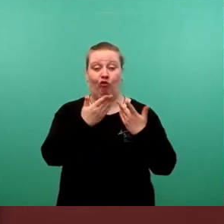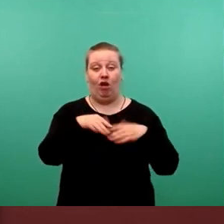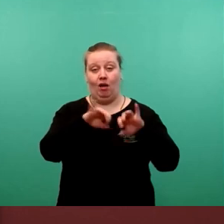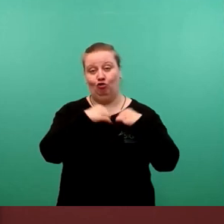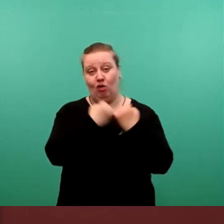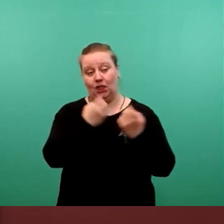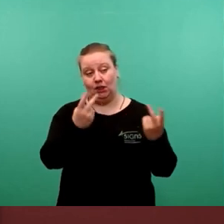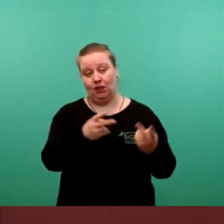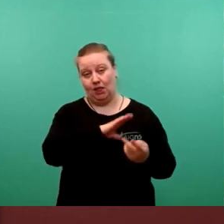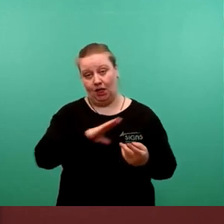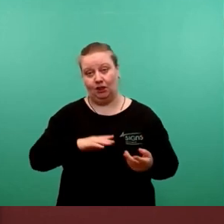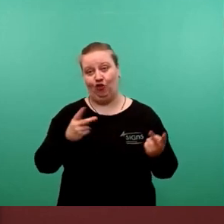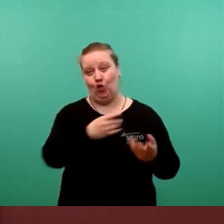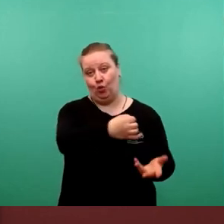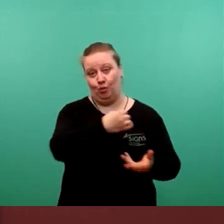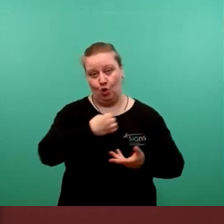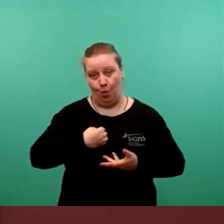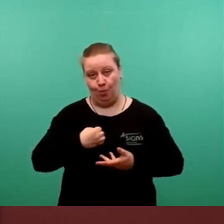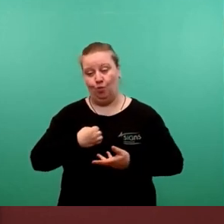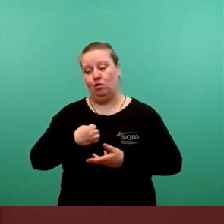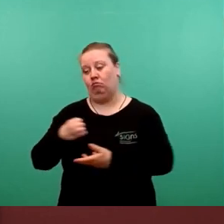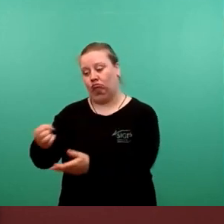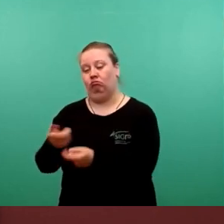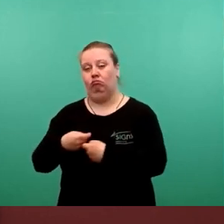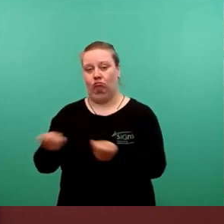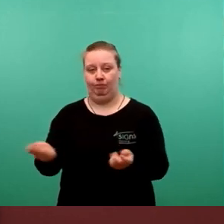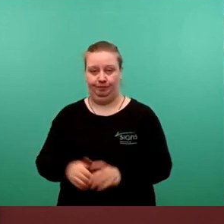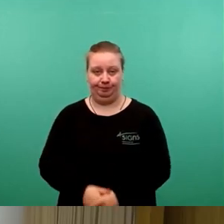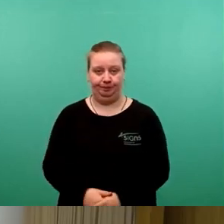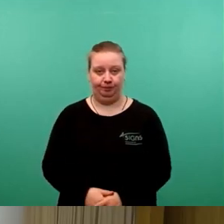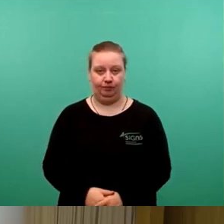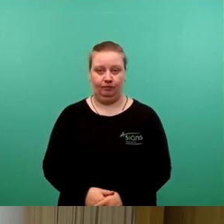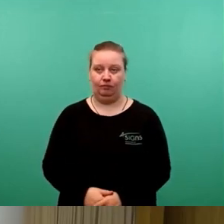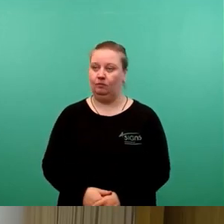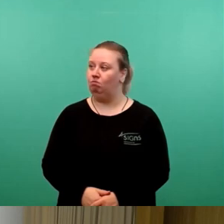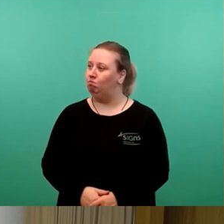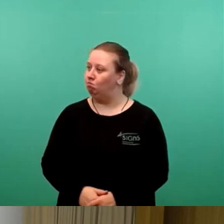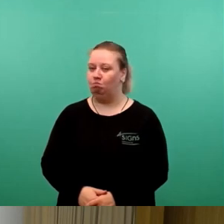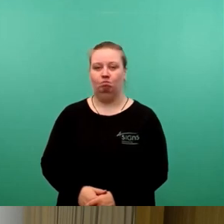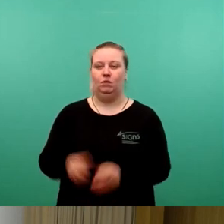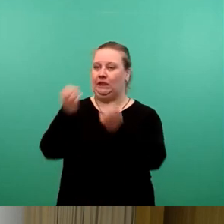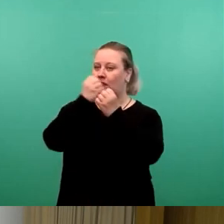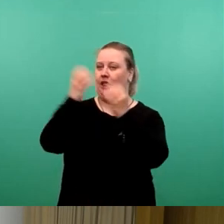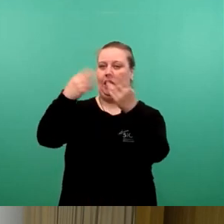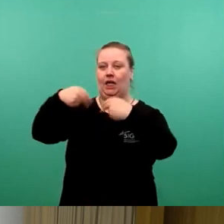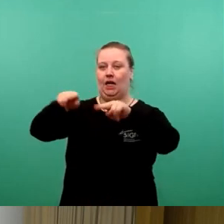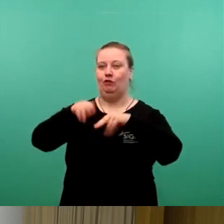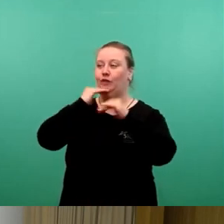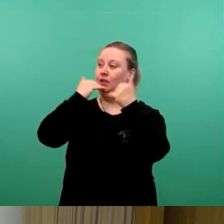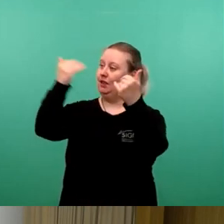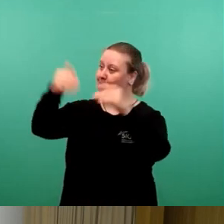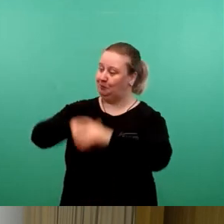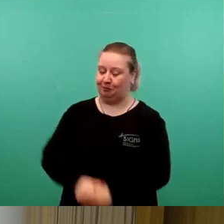Förderung bekommen und dann die Planung fortsetzen können. Das war ja mal eine ganz klare Aussage von Herrn Kühn. Vielen Dank.